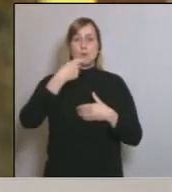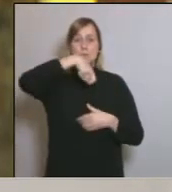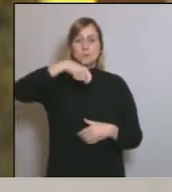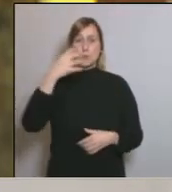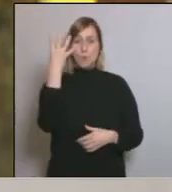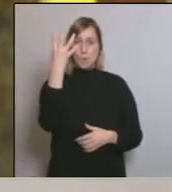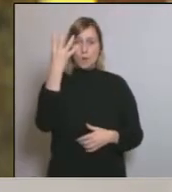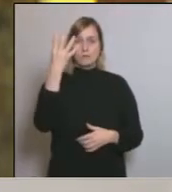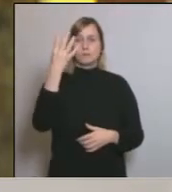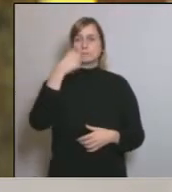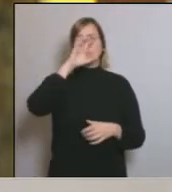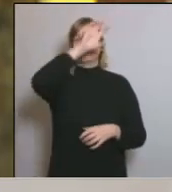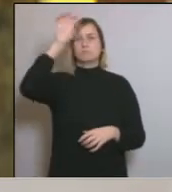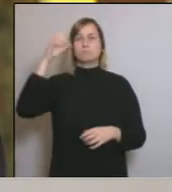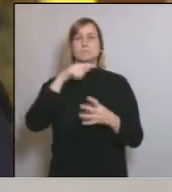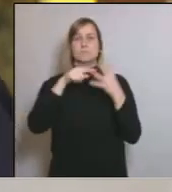com Catalunya,